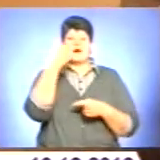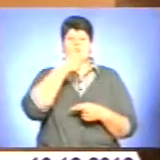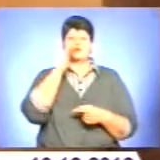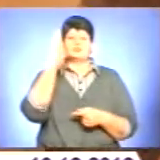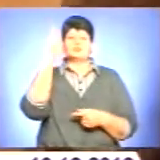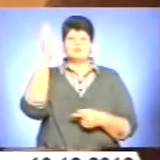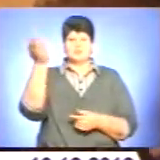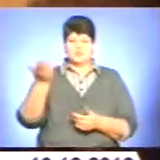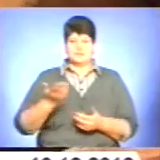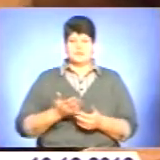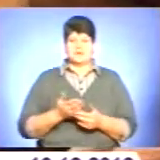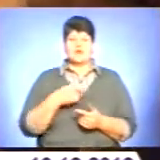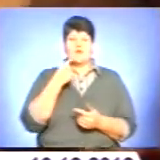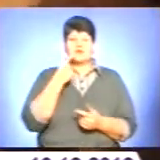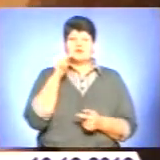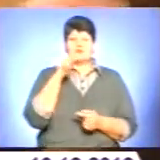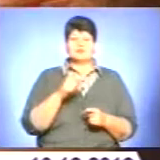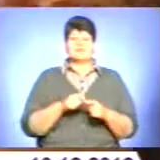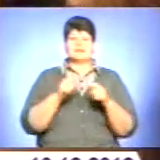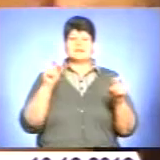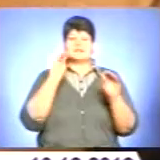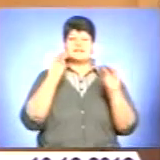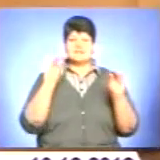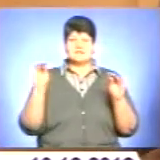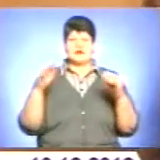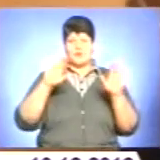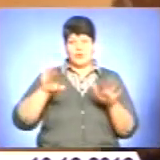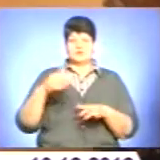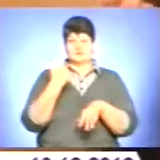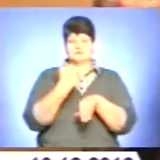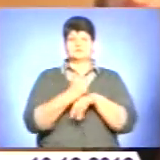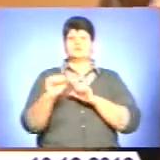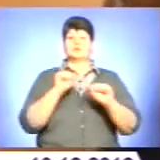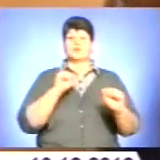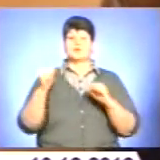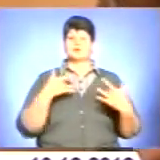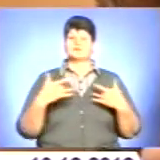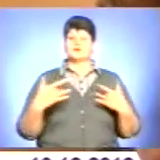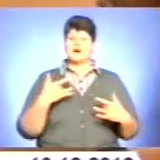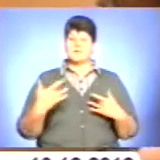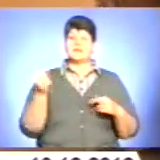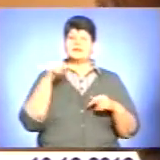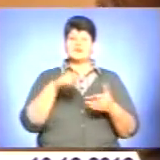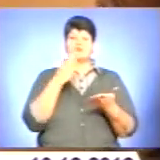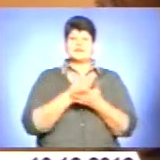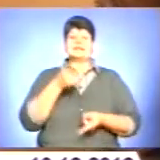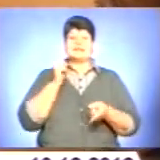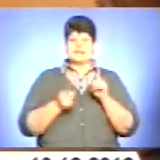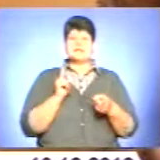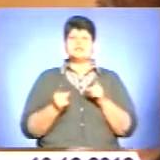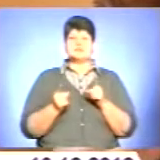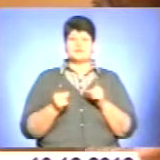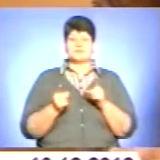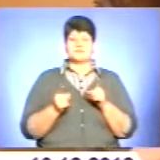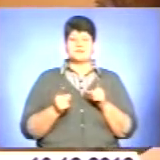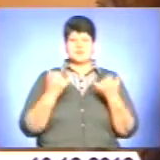щойно казалось про те, що тут відкрився режисер, через п'ять років він очолює колектив мистецький. Але те, що відбувається, що дійсно таке, от